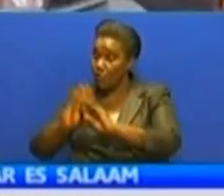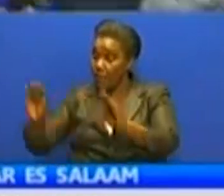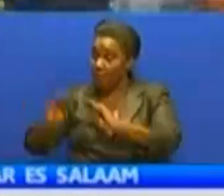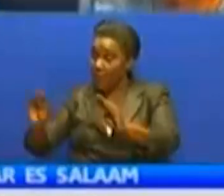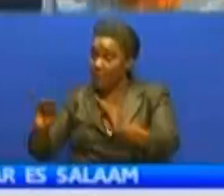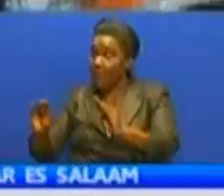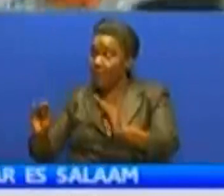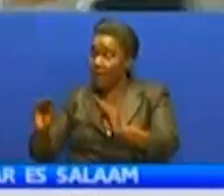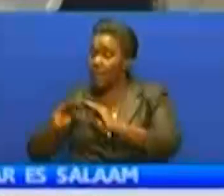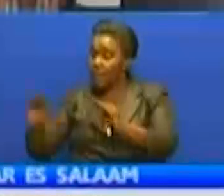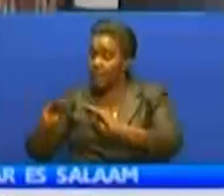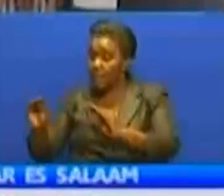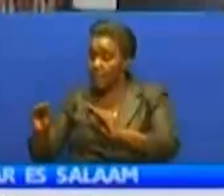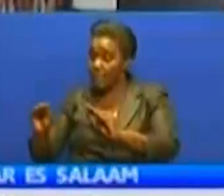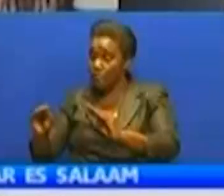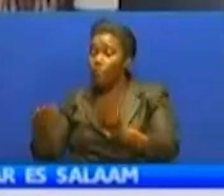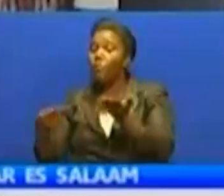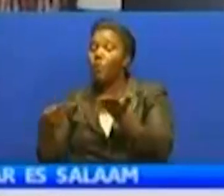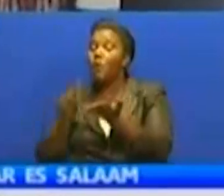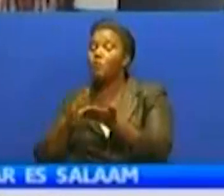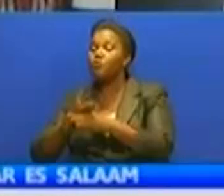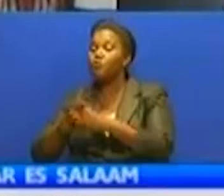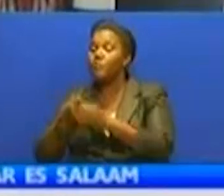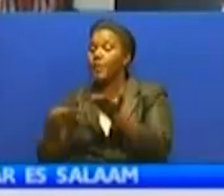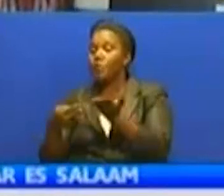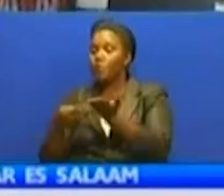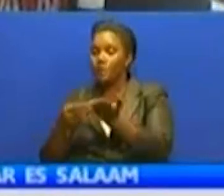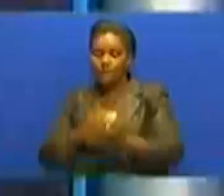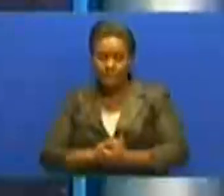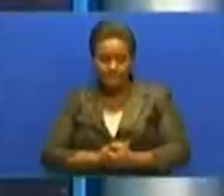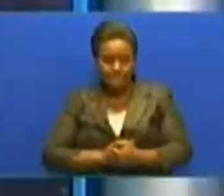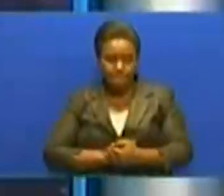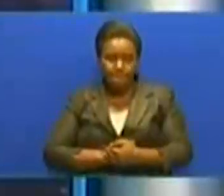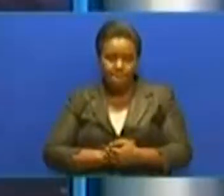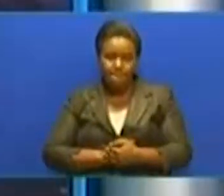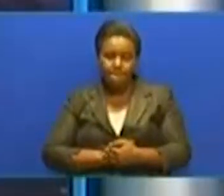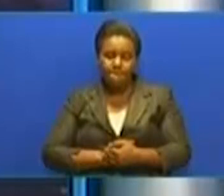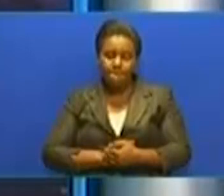vieda kumalisha utuagi wa mafunzo ya teknolojia ya habari na mahasiliano.